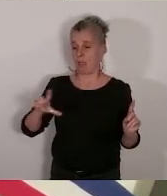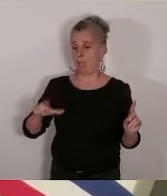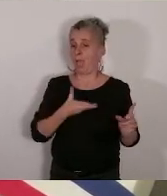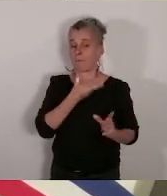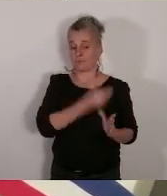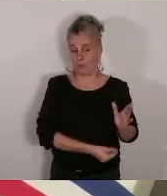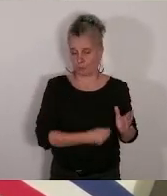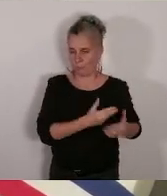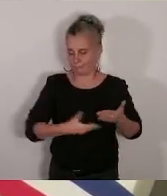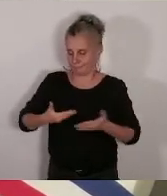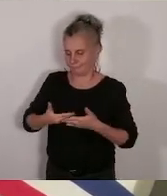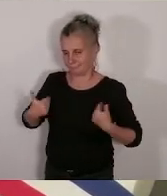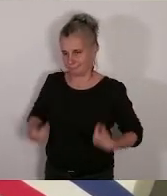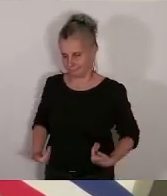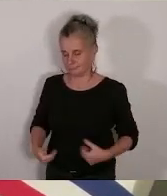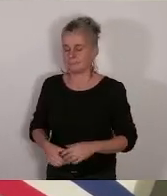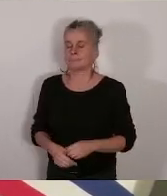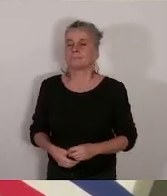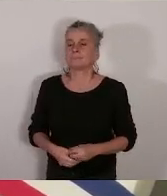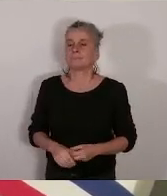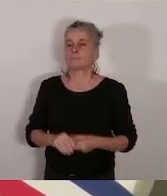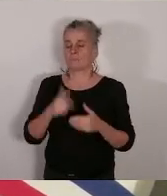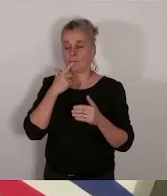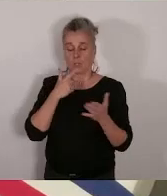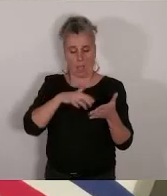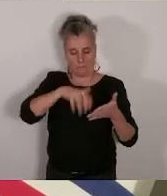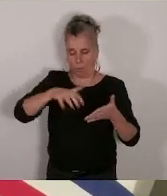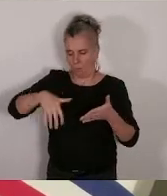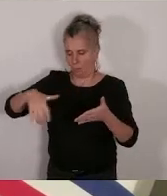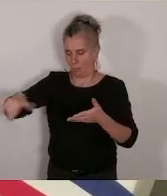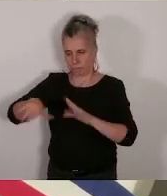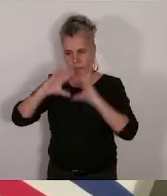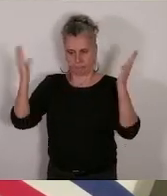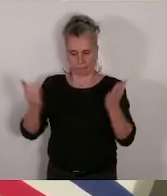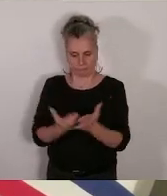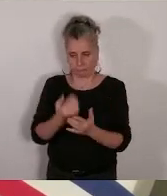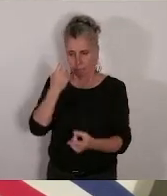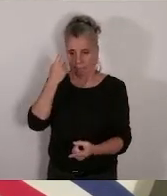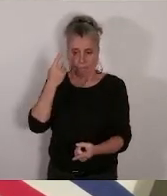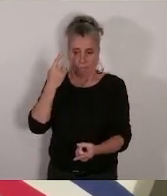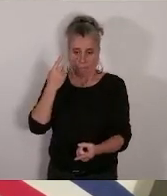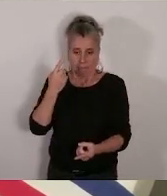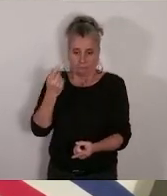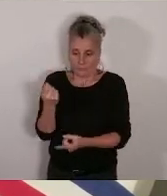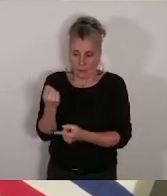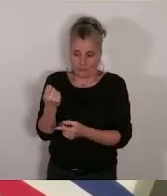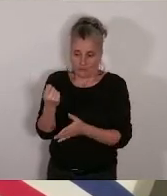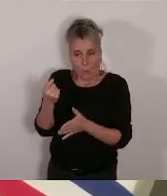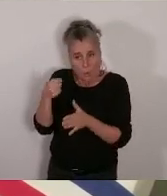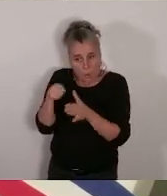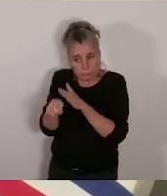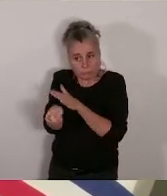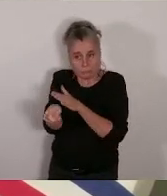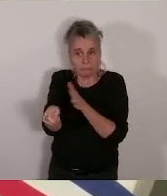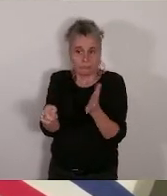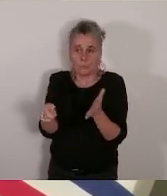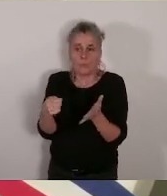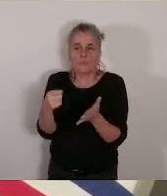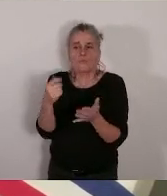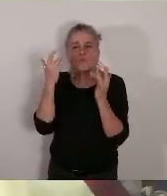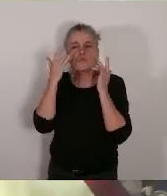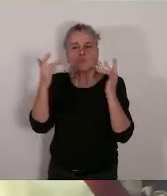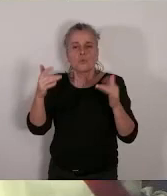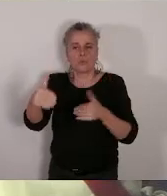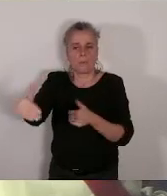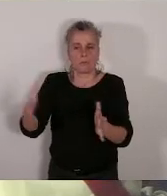C'est un ensemble de rapports finançant la culture. Et voilà, que je n'ai pas sous les